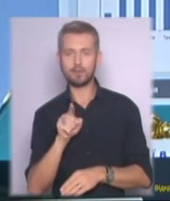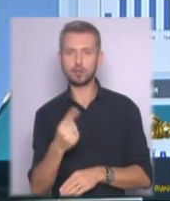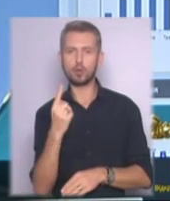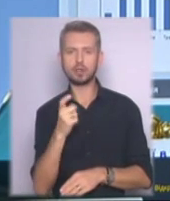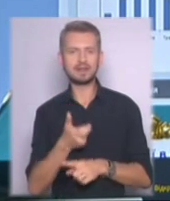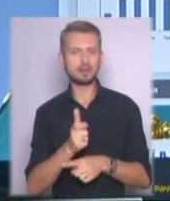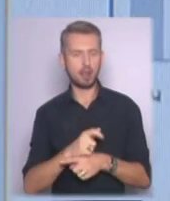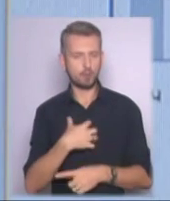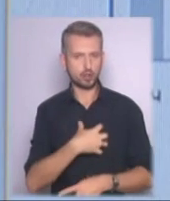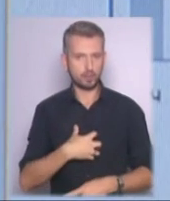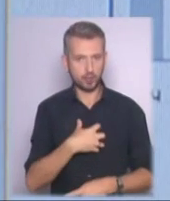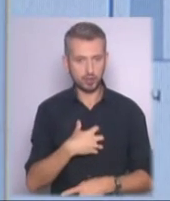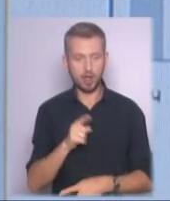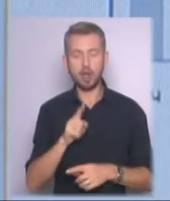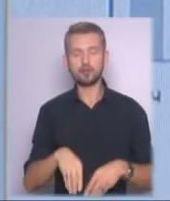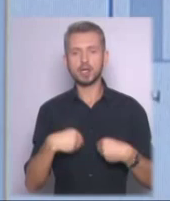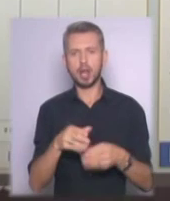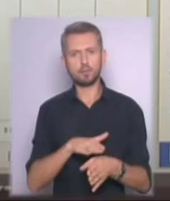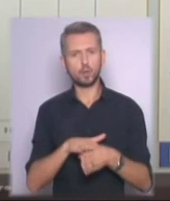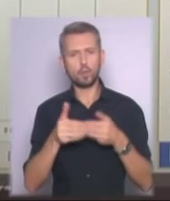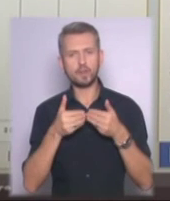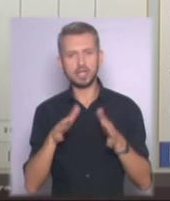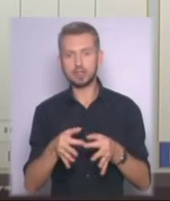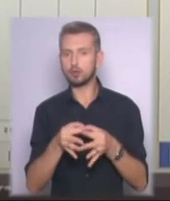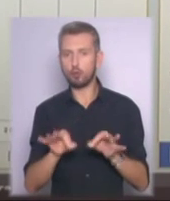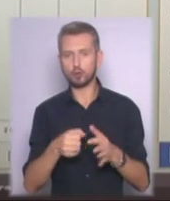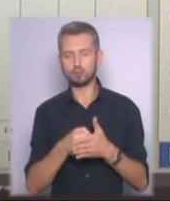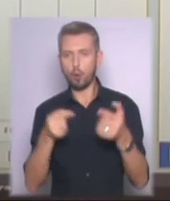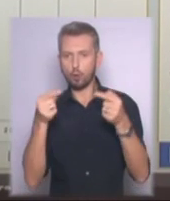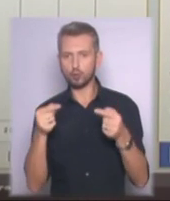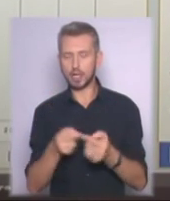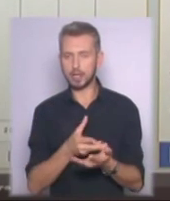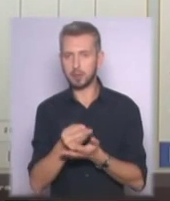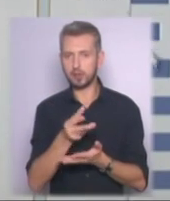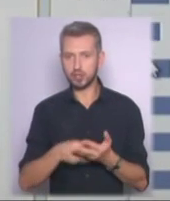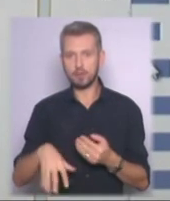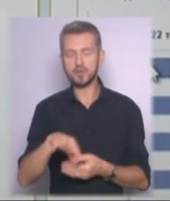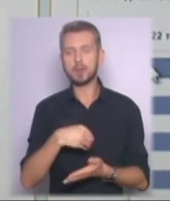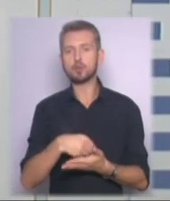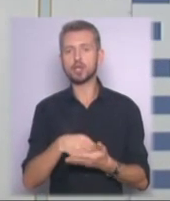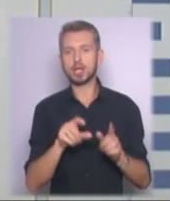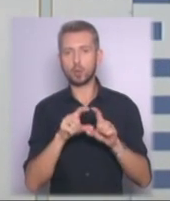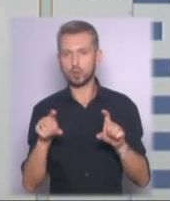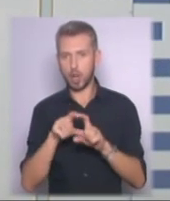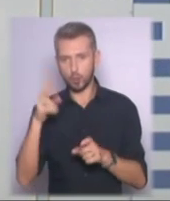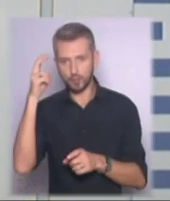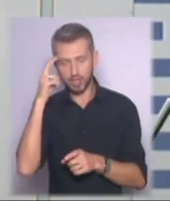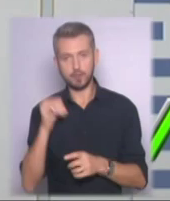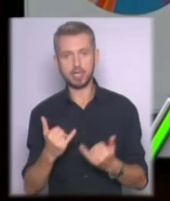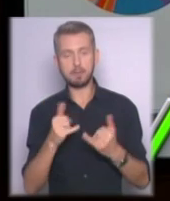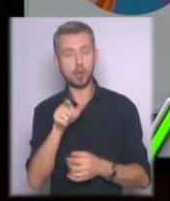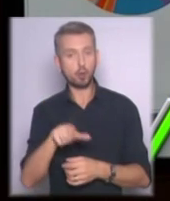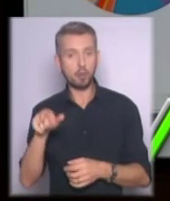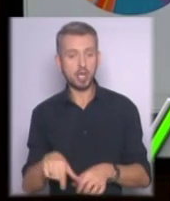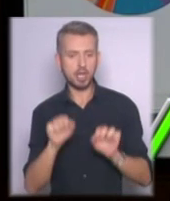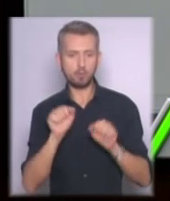найважливіших. Адже дає абсолютно відкрито доступ до конкретних платежів усіх бюджетних установ Києва. І тепер громадяни